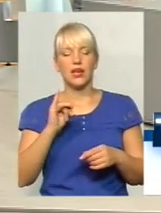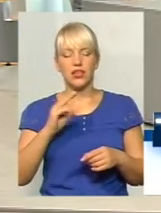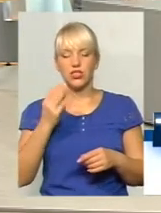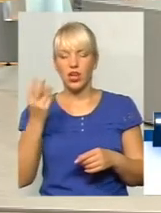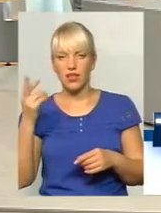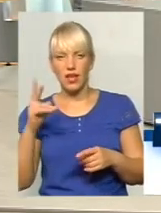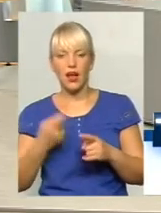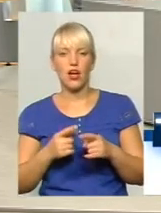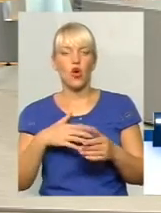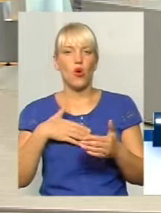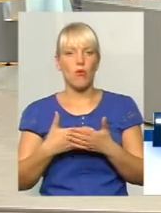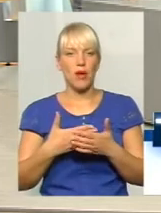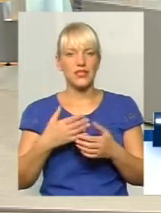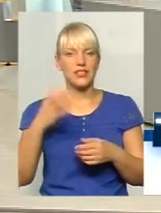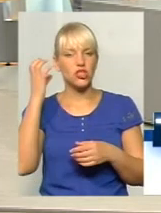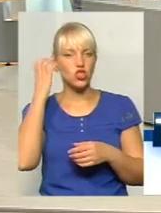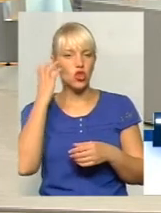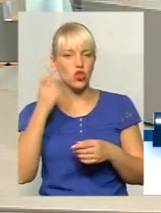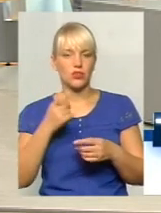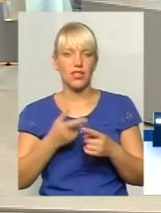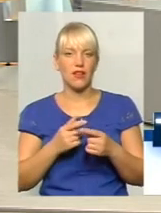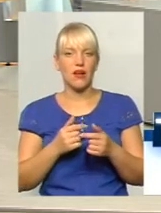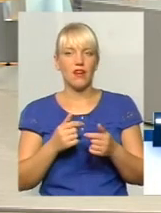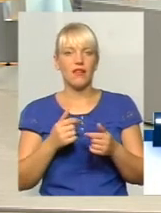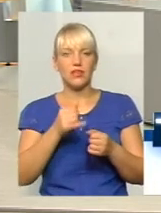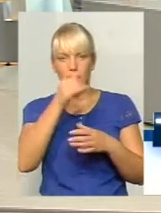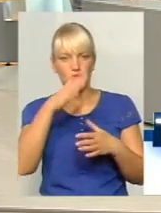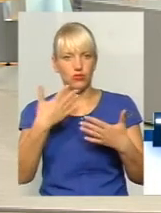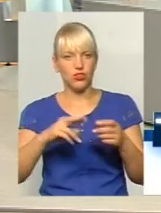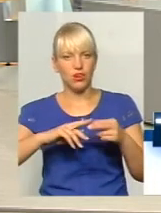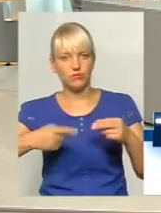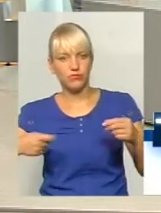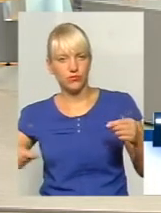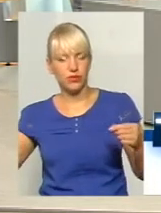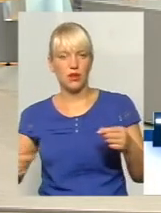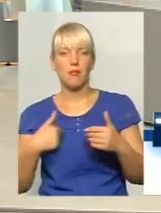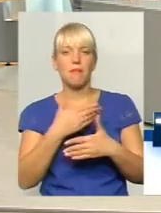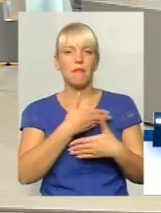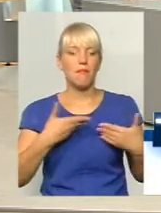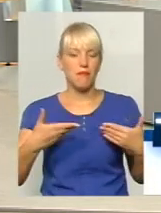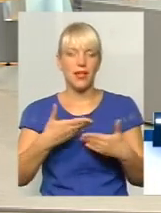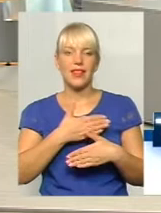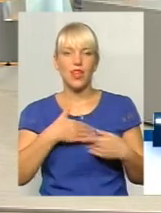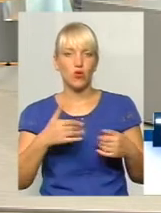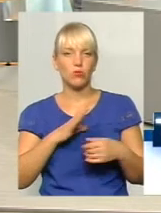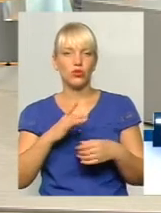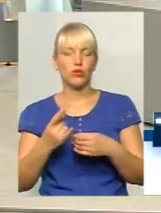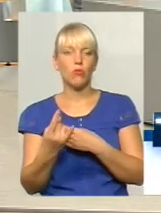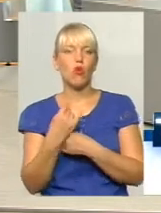пропозицій на громадських обговорень. Тому ми не хочемо в черговий раз бути ошуканими в цій ситуації.